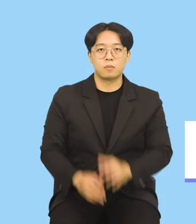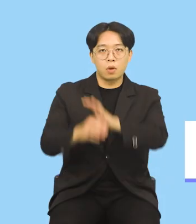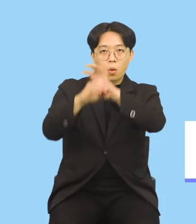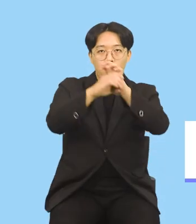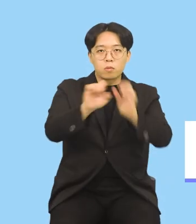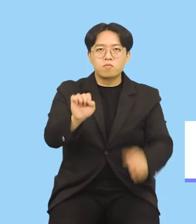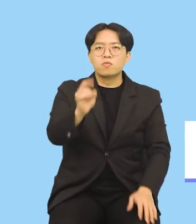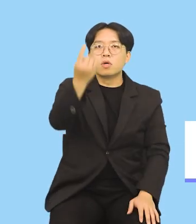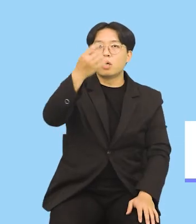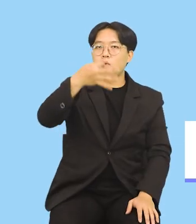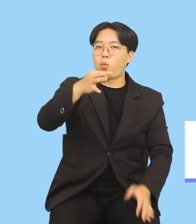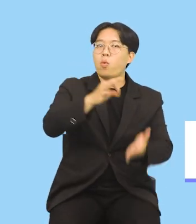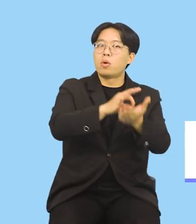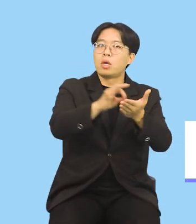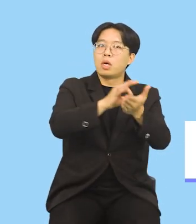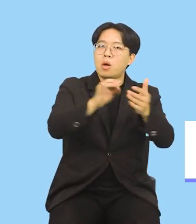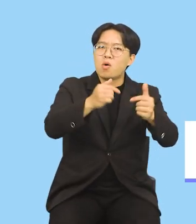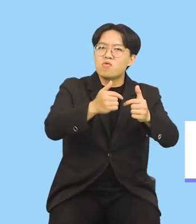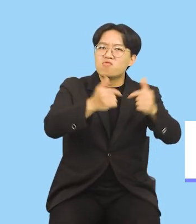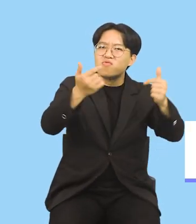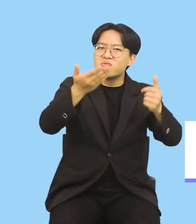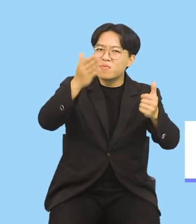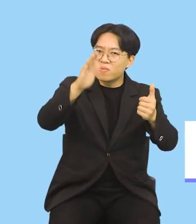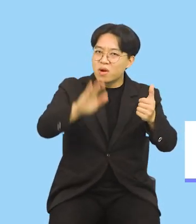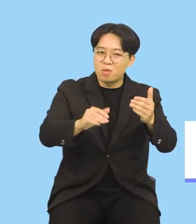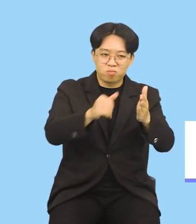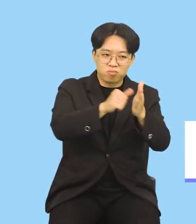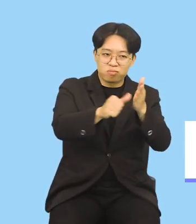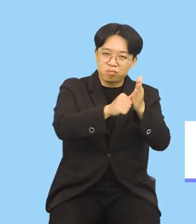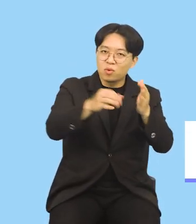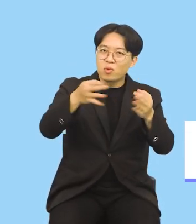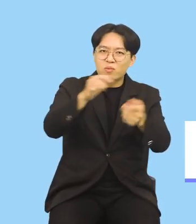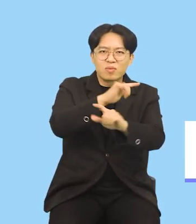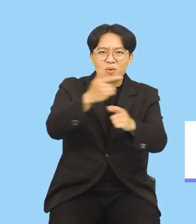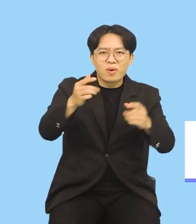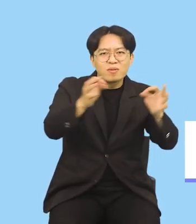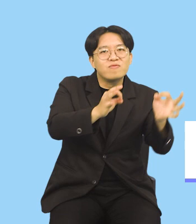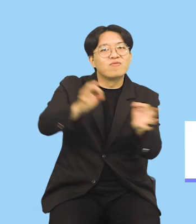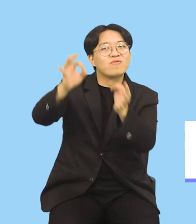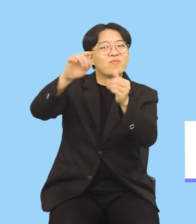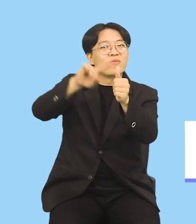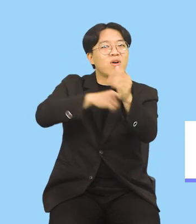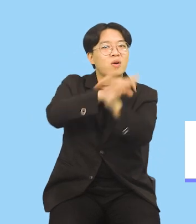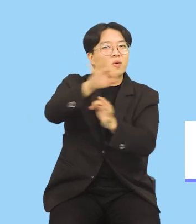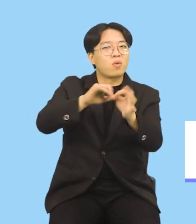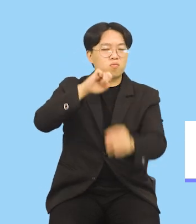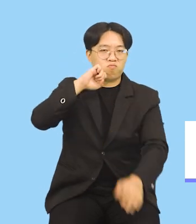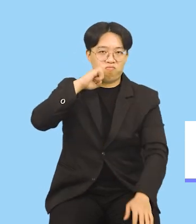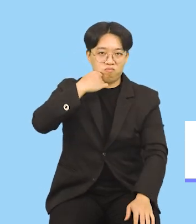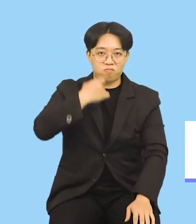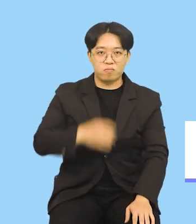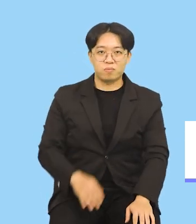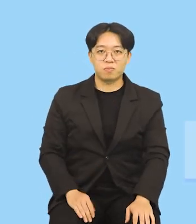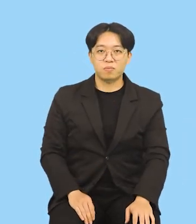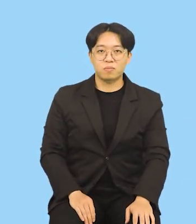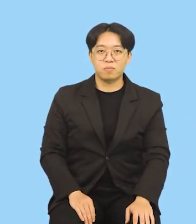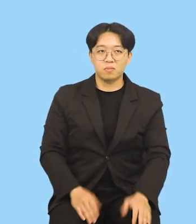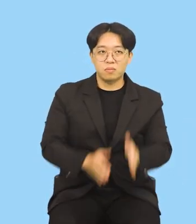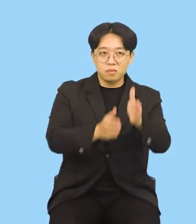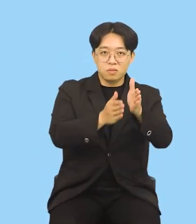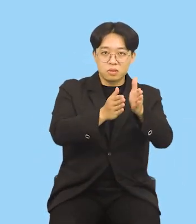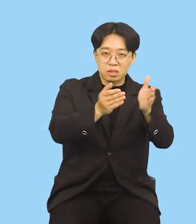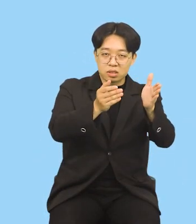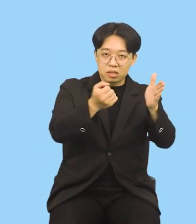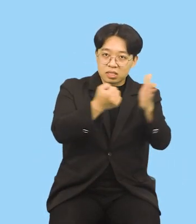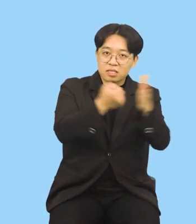코로나19 엔데믹으로 민간 소비는 예년 대비 증가하고 있지만 고물가, 고금리 등 여전히 서민 경제는 어려운데요. 이에